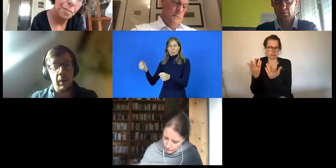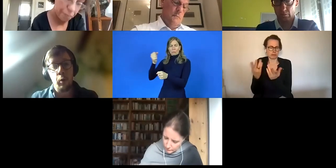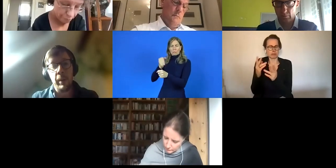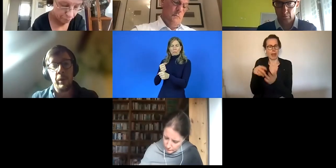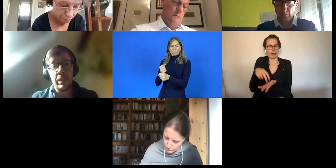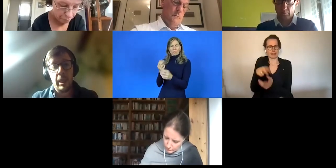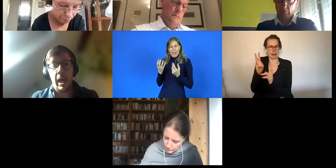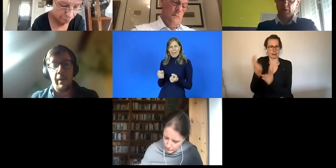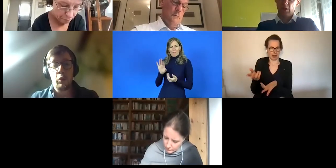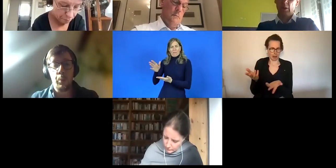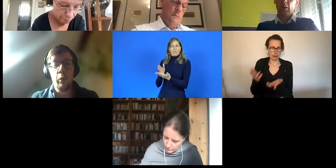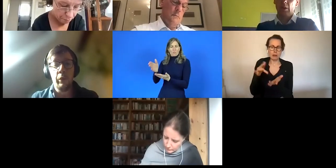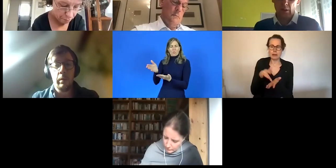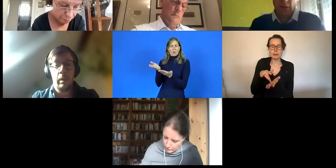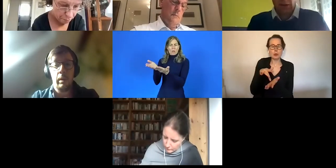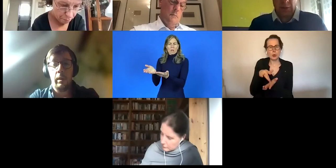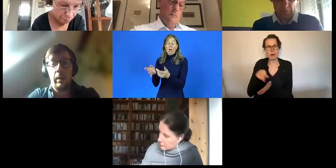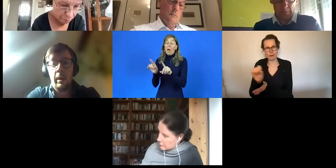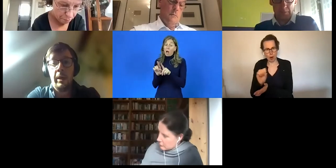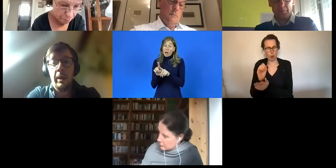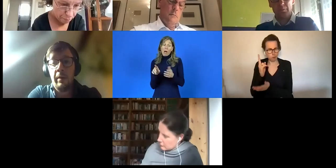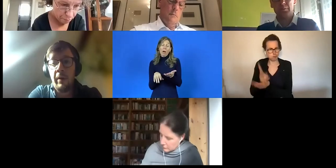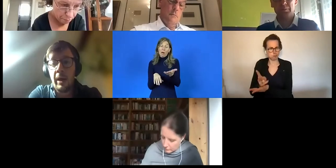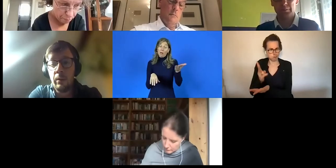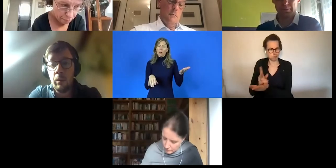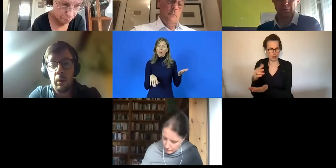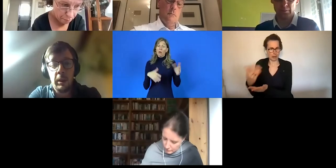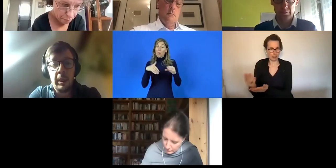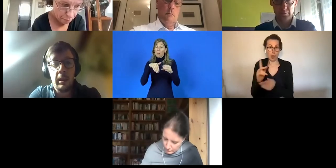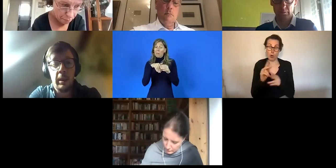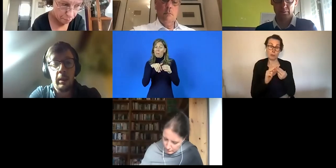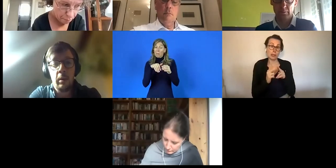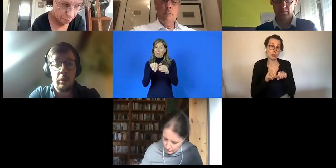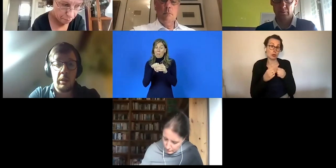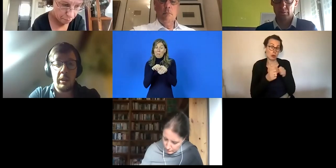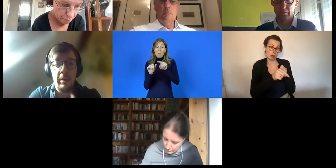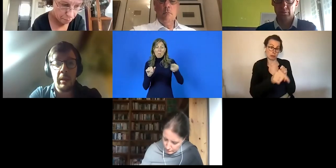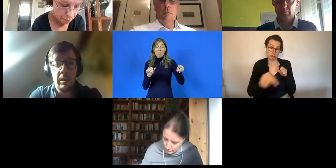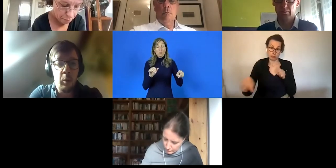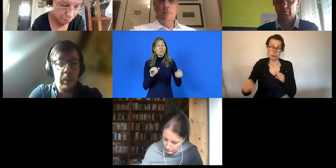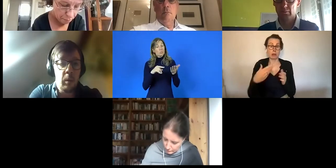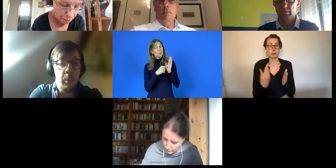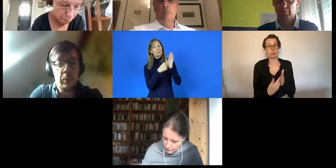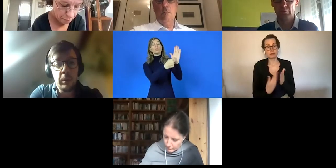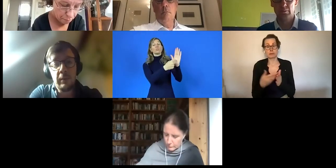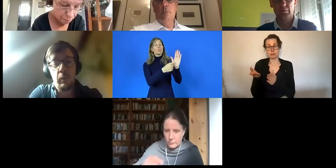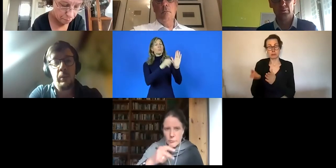als Ausrede dafür genommen werden, sie schlechter zu stellen. Das darf natürlich nicht geschehen. Und